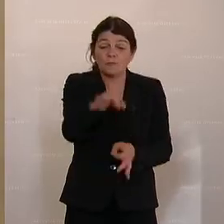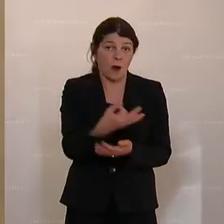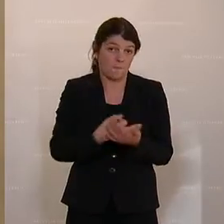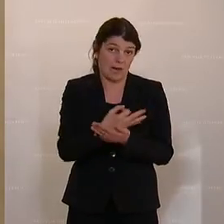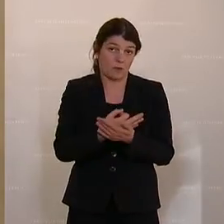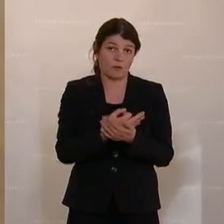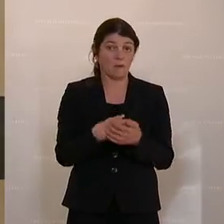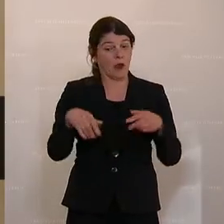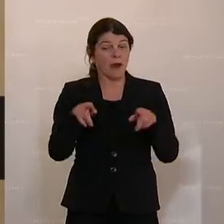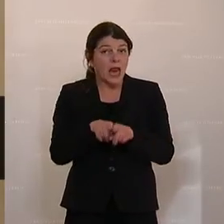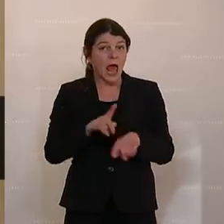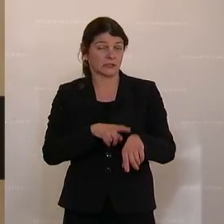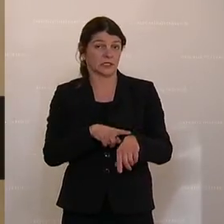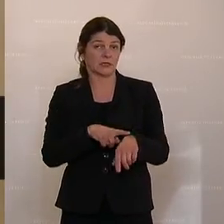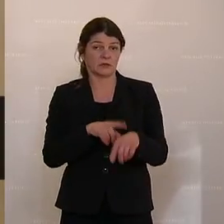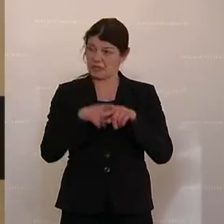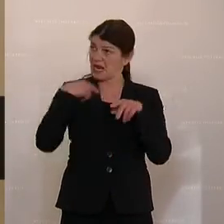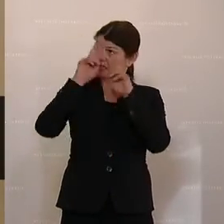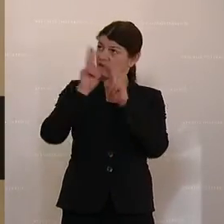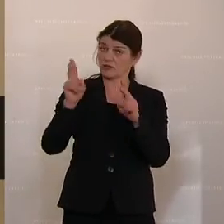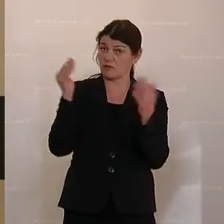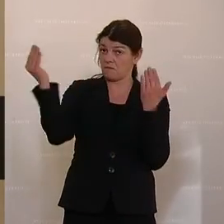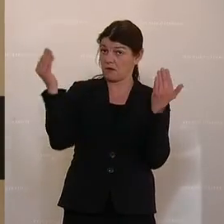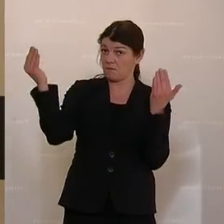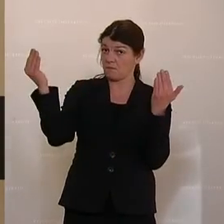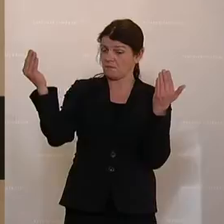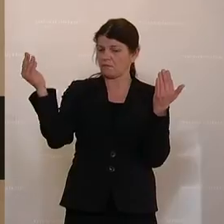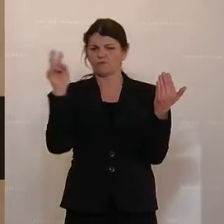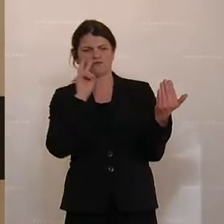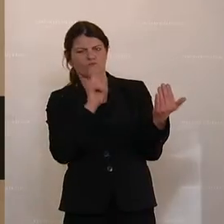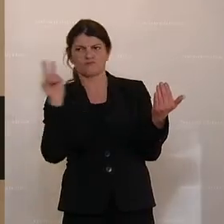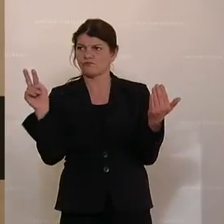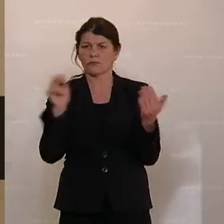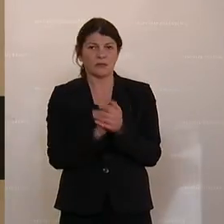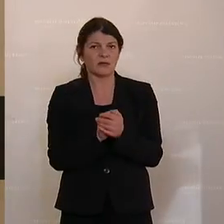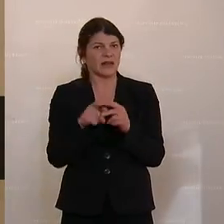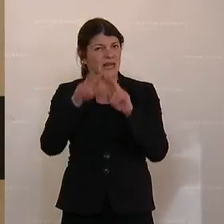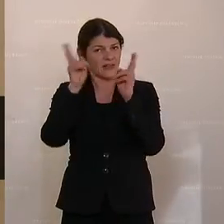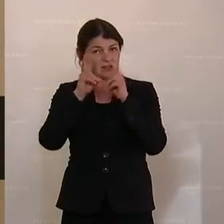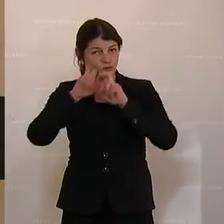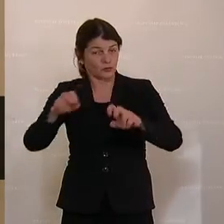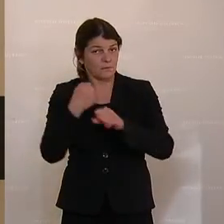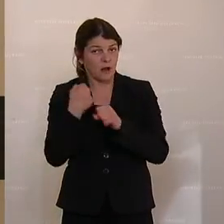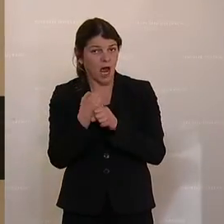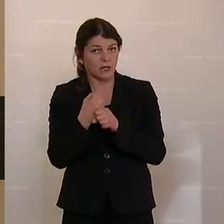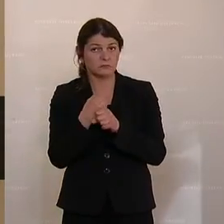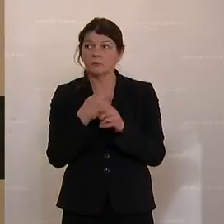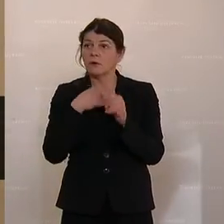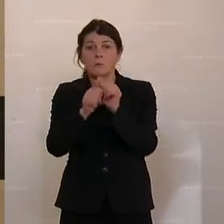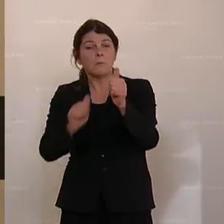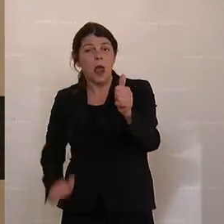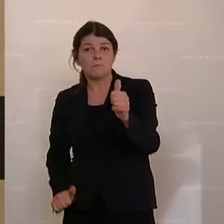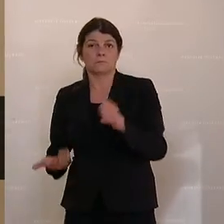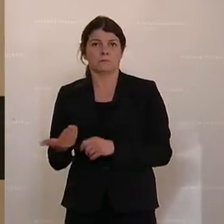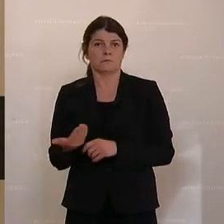liegen wir im internationalen Vergleich, bei internationalen Studien, liegen wir zurück. Jetzt kann